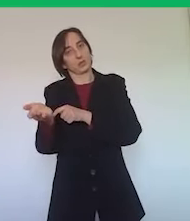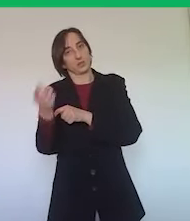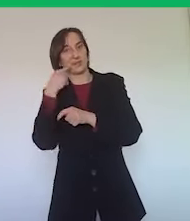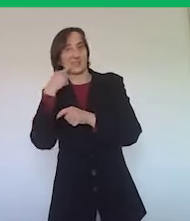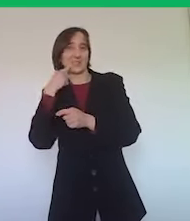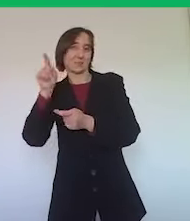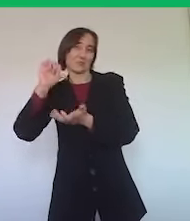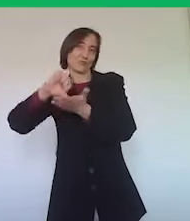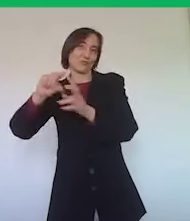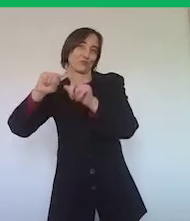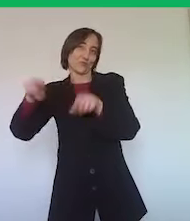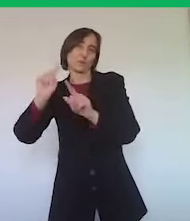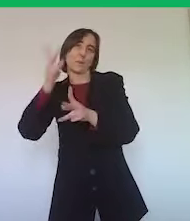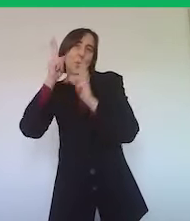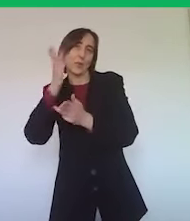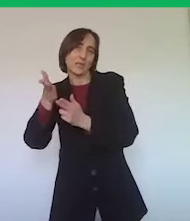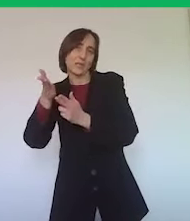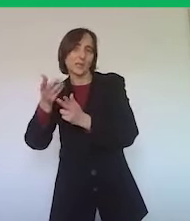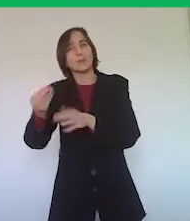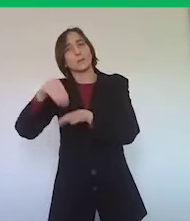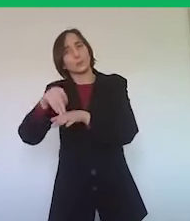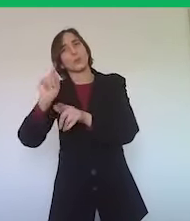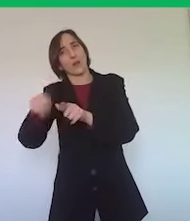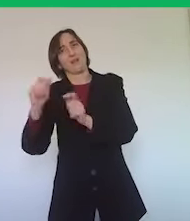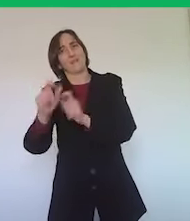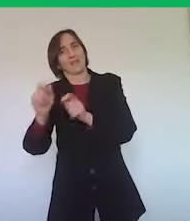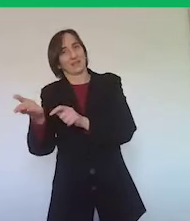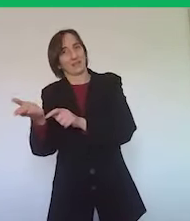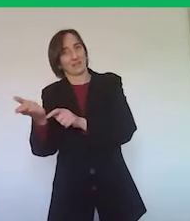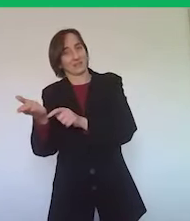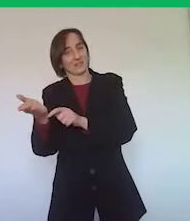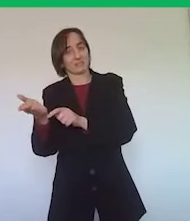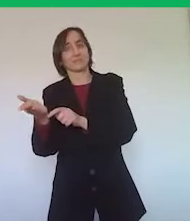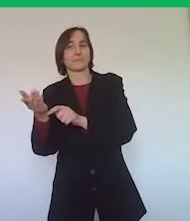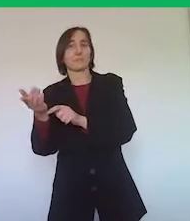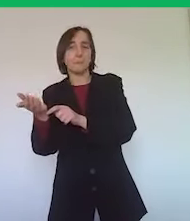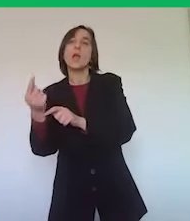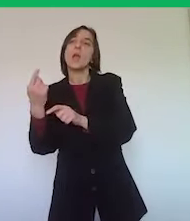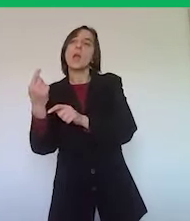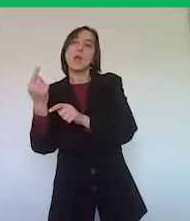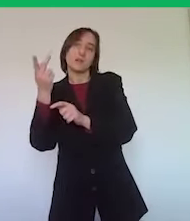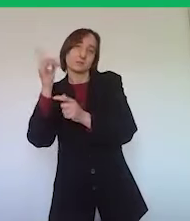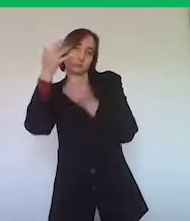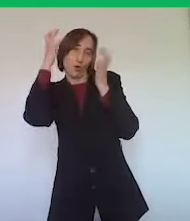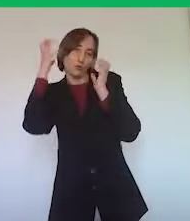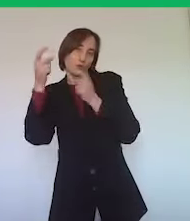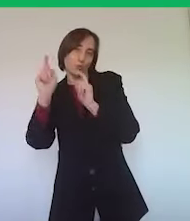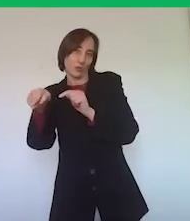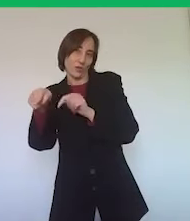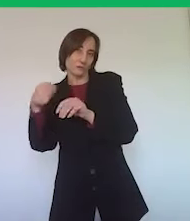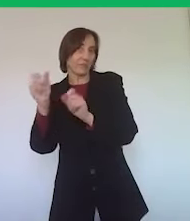secondaria dai centri, dalle parrucchiere, dai centri, dalle concetture,